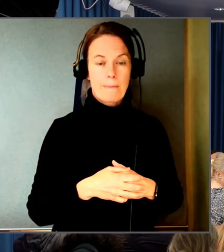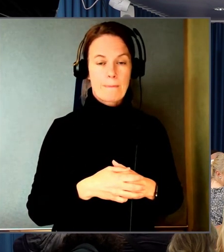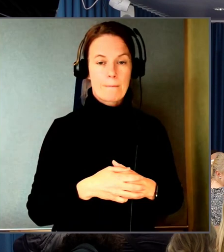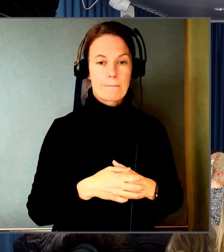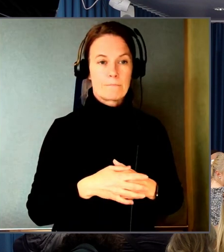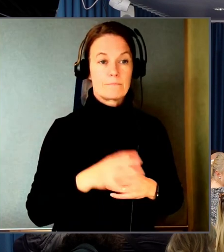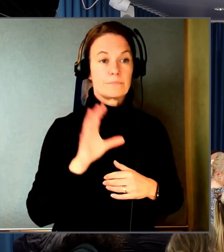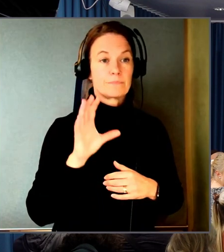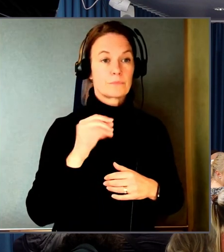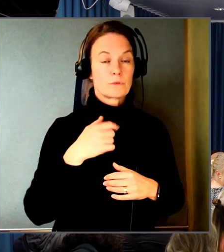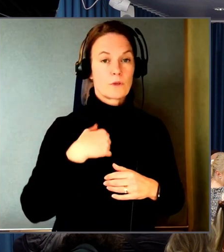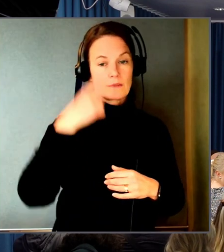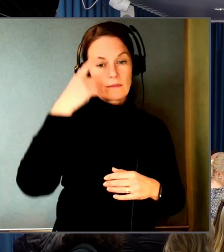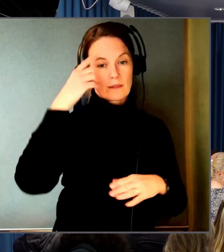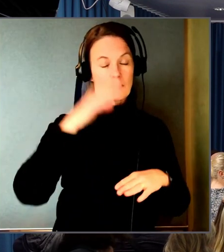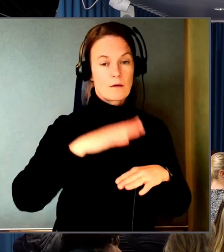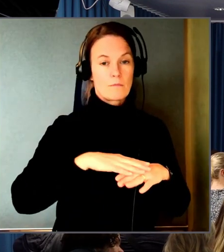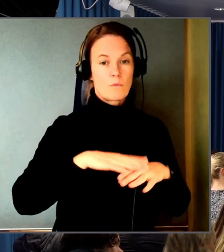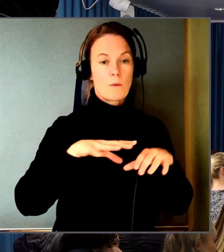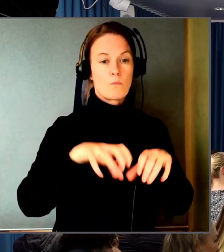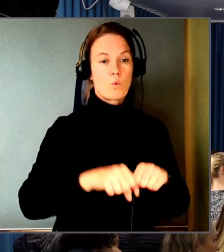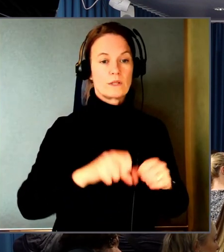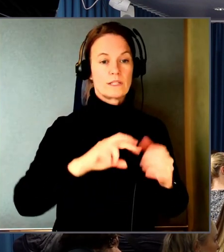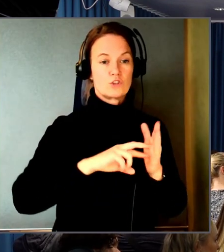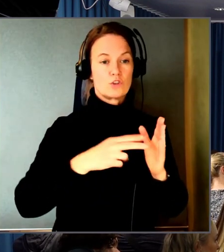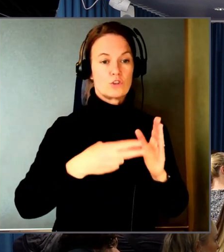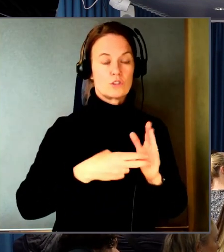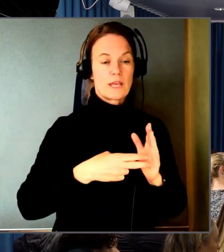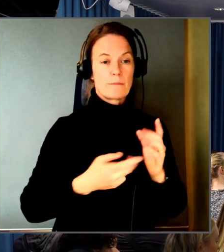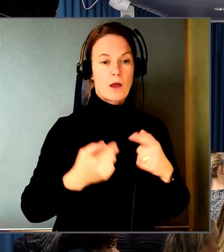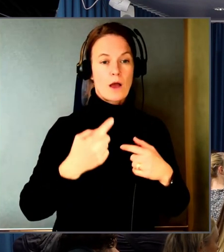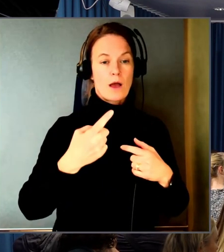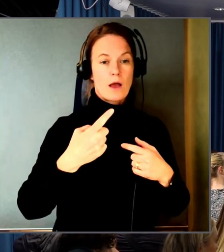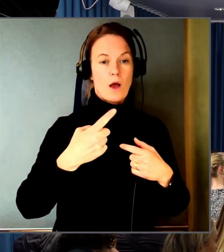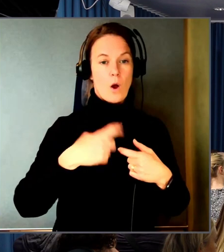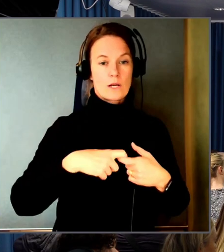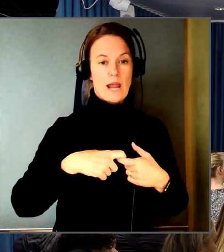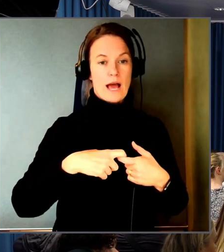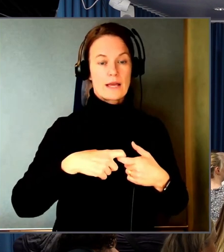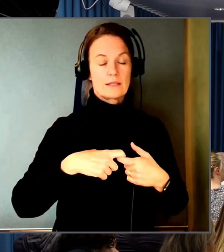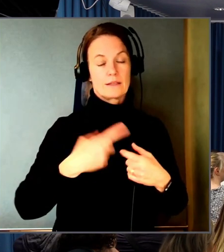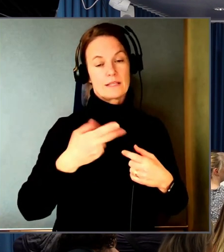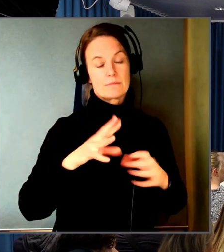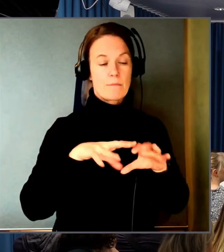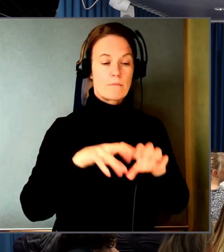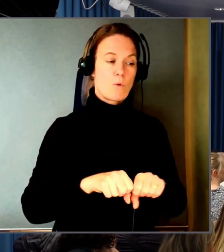Jag tänker på en bokningssystem online. Till exempel man bokar